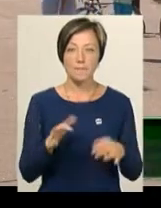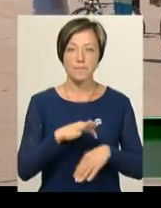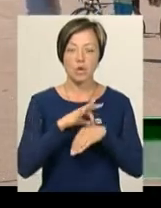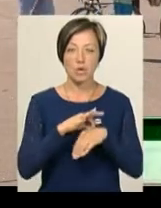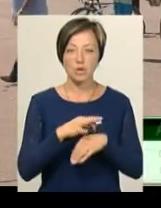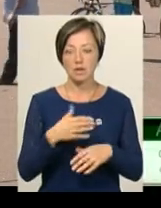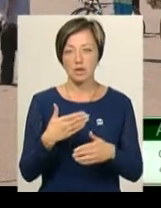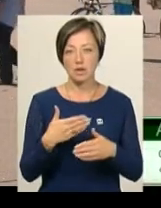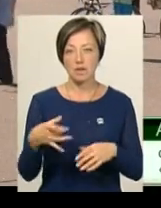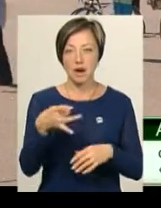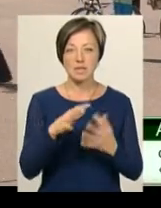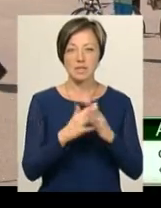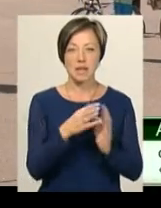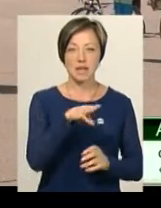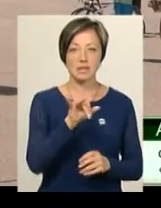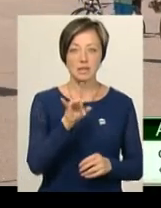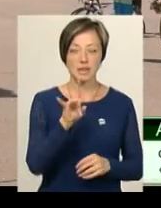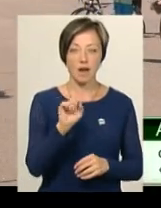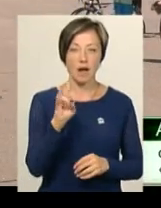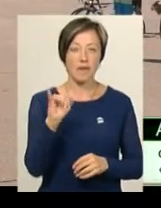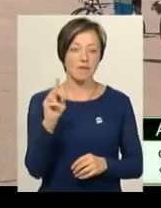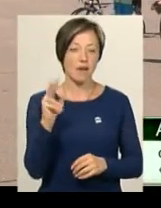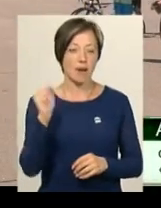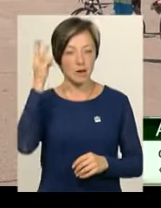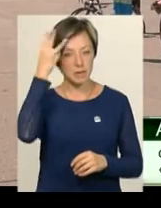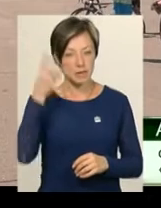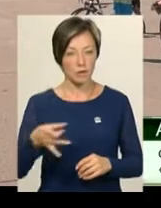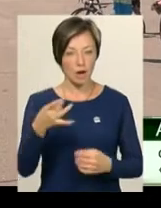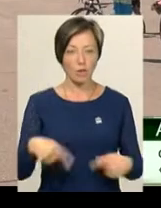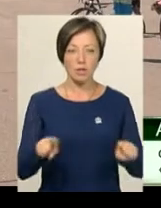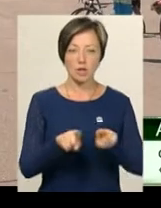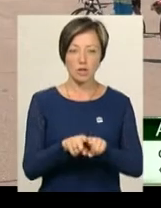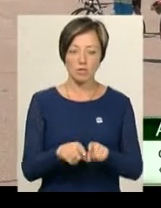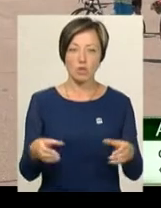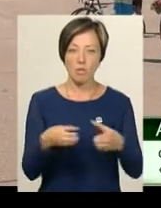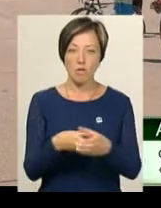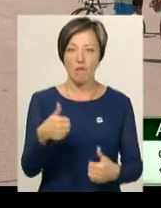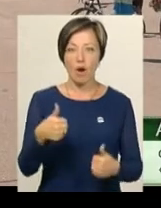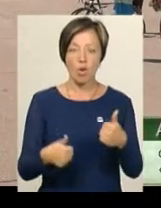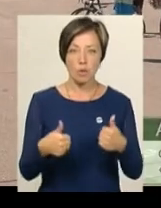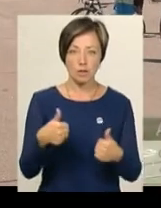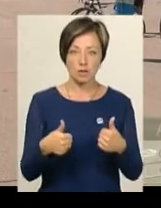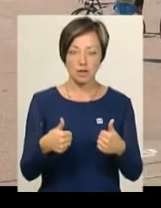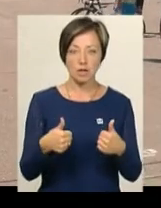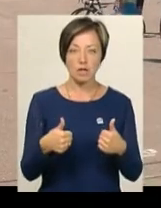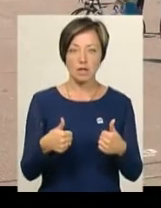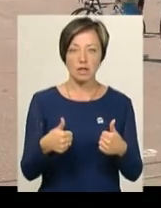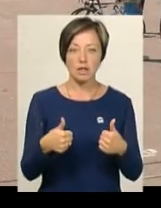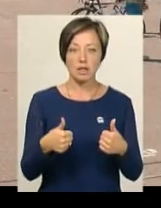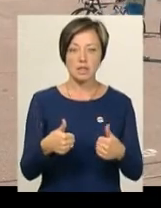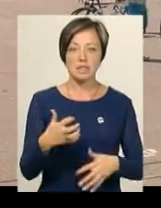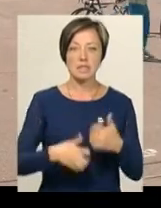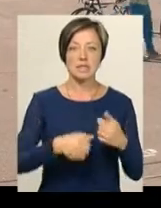в районі села Тиренівка, Хмельницького району. А також групова гонка на час серед